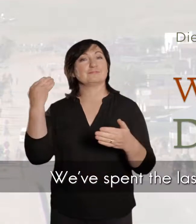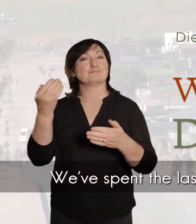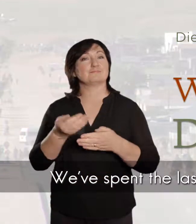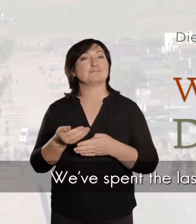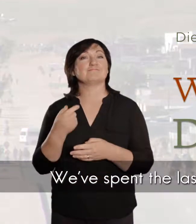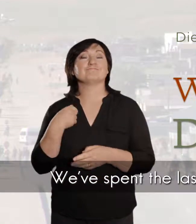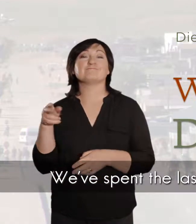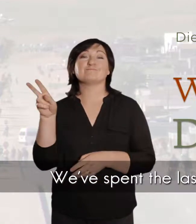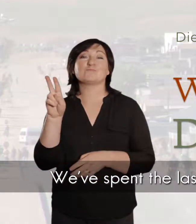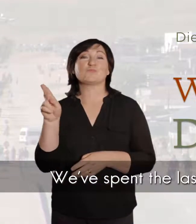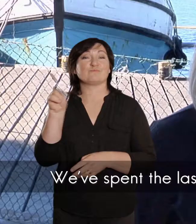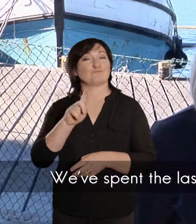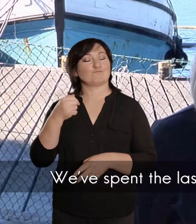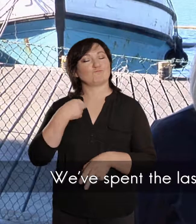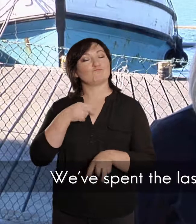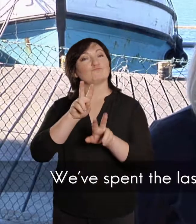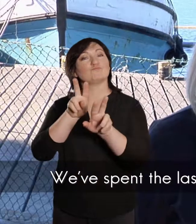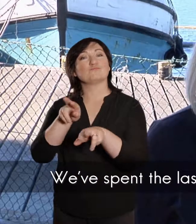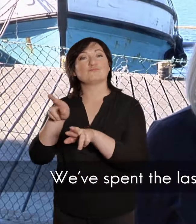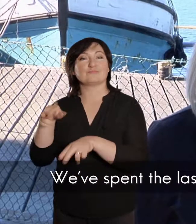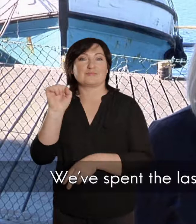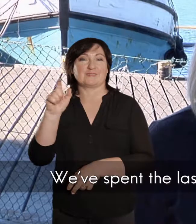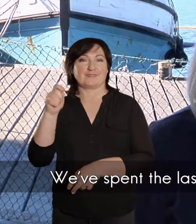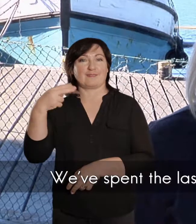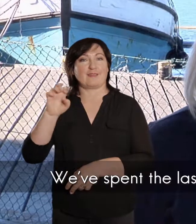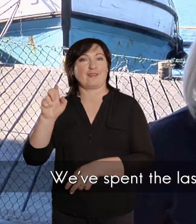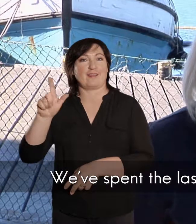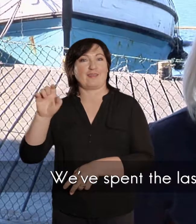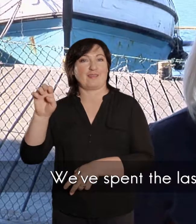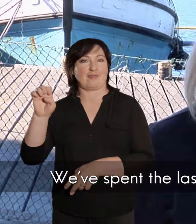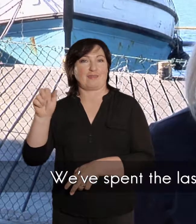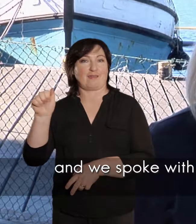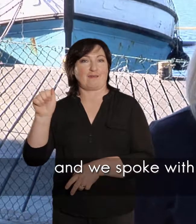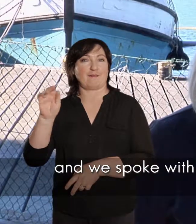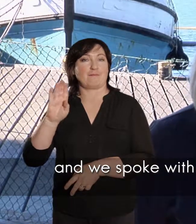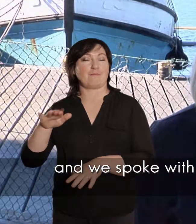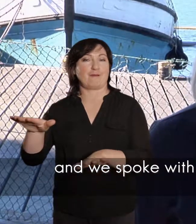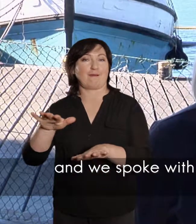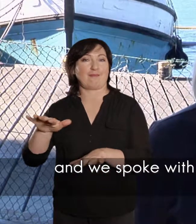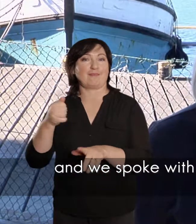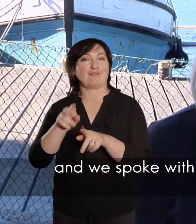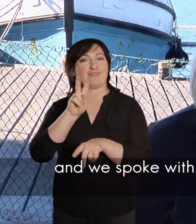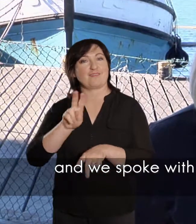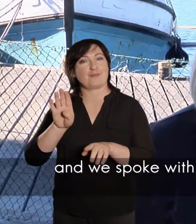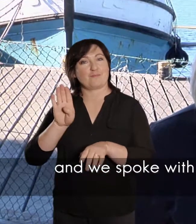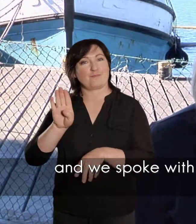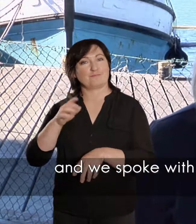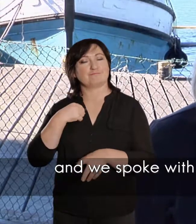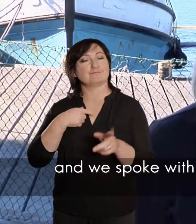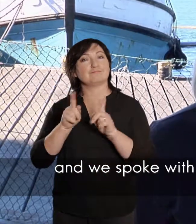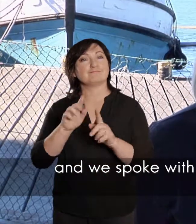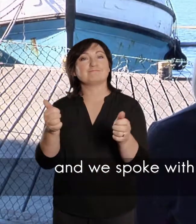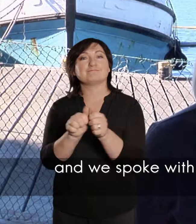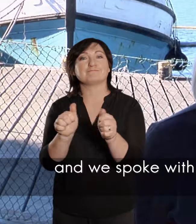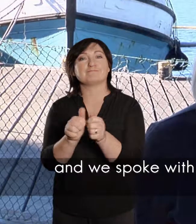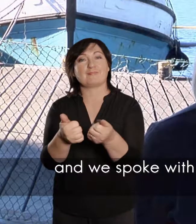Ons kei hier die afgelopen twee dae in Sint-Helena by en in Vredenburg en ons gesels met die gemeentelede daar en